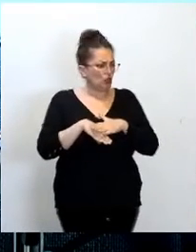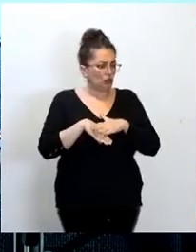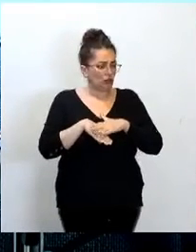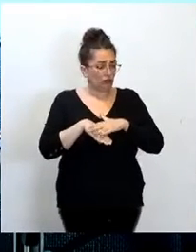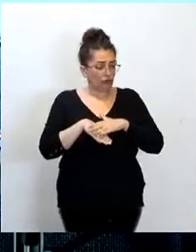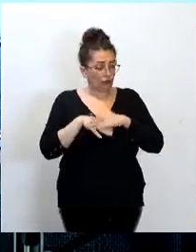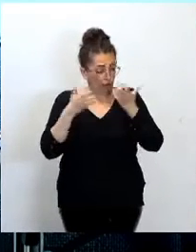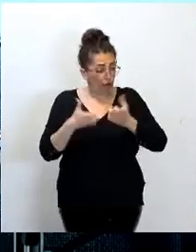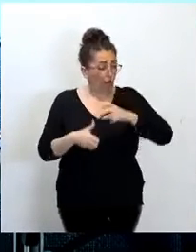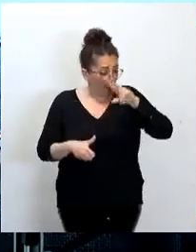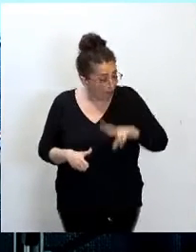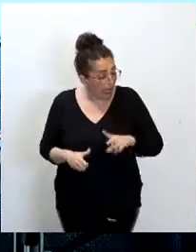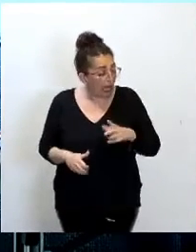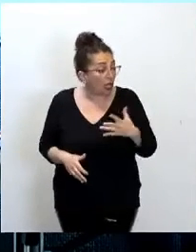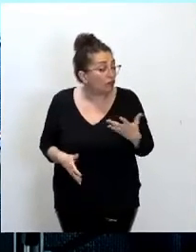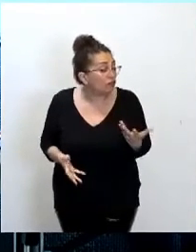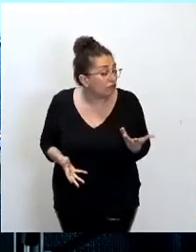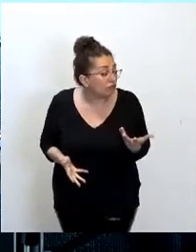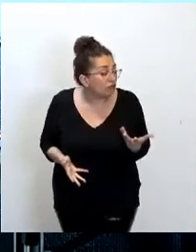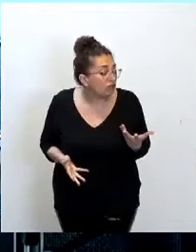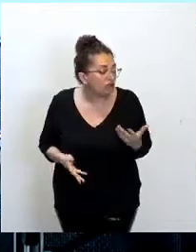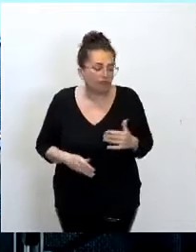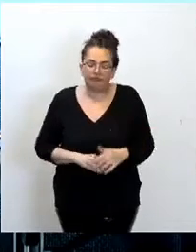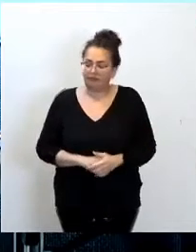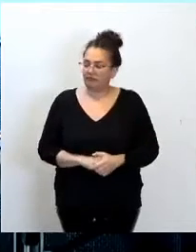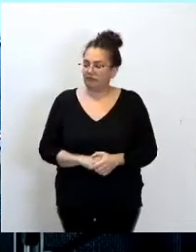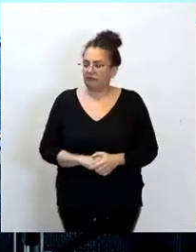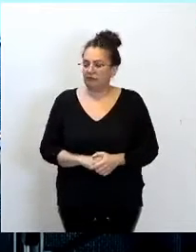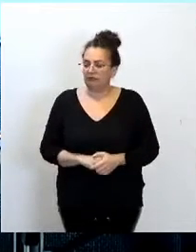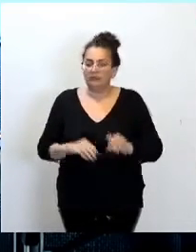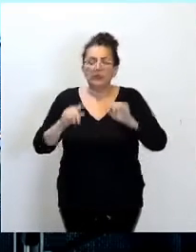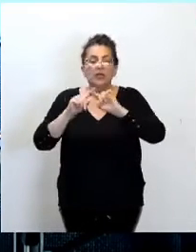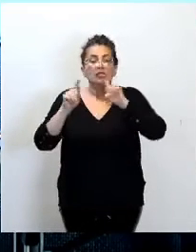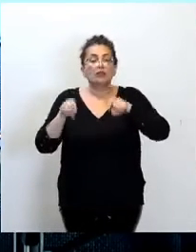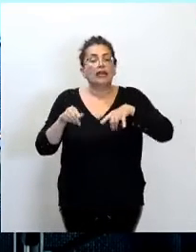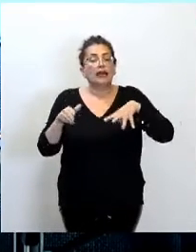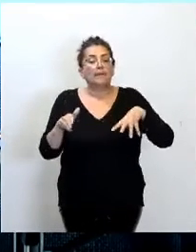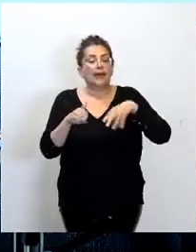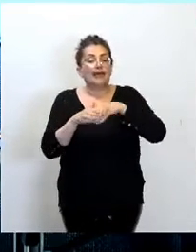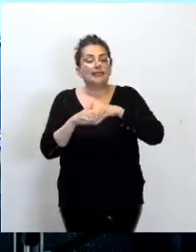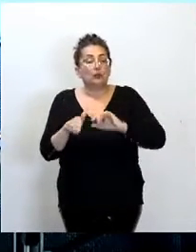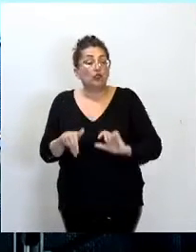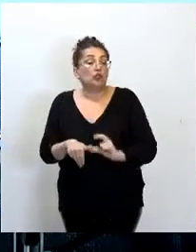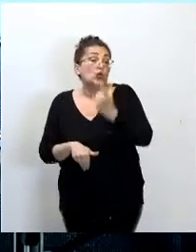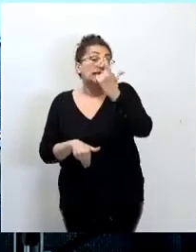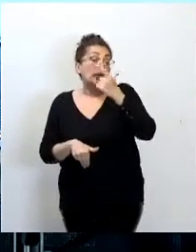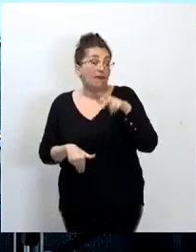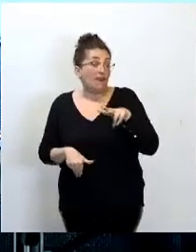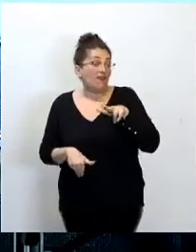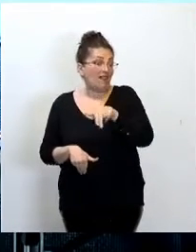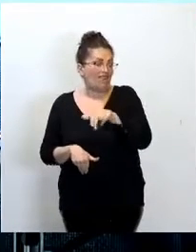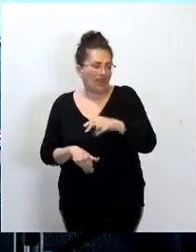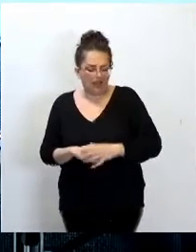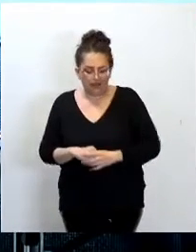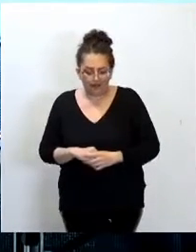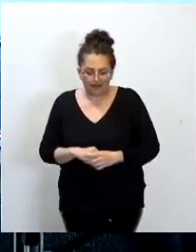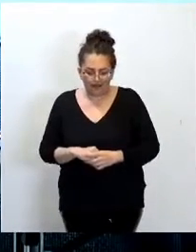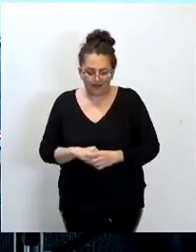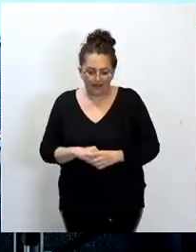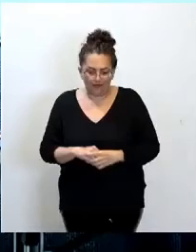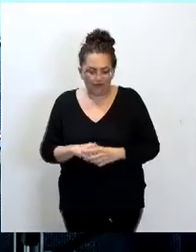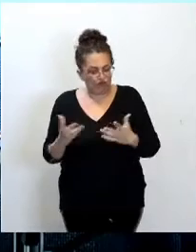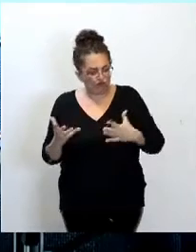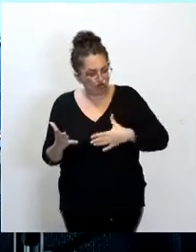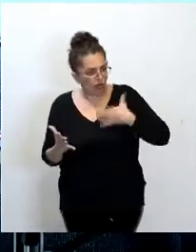Et puis, avant d'engager la seconde édition du budget participatif, on aurait aimé que vous nous fassiez déjà un premier